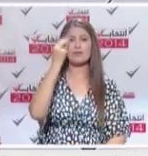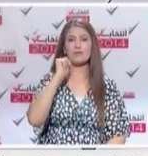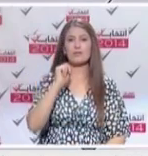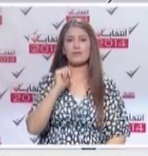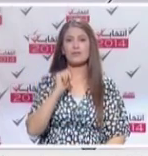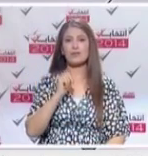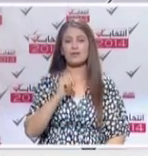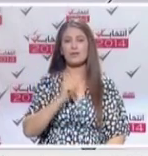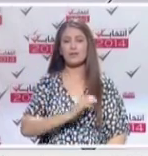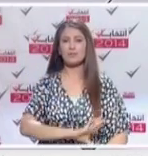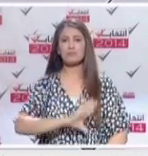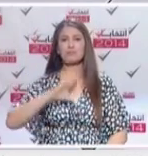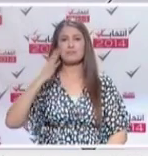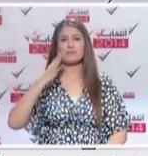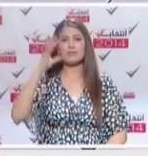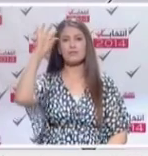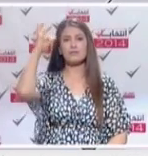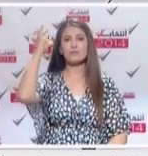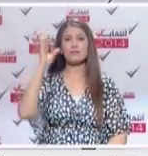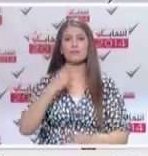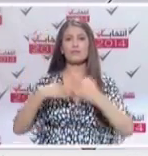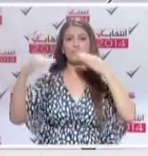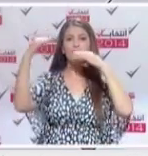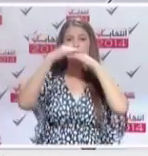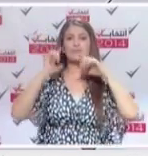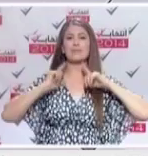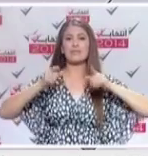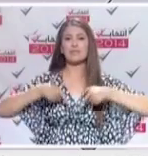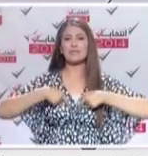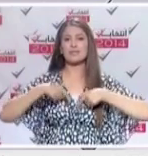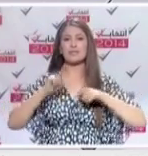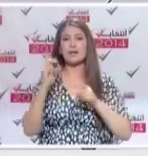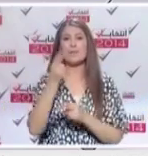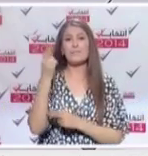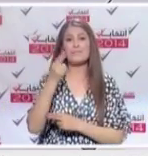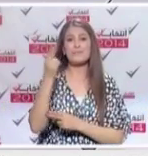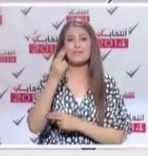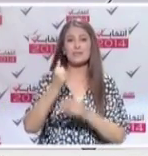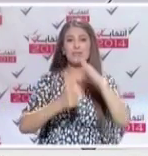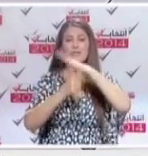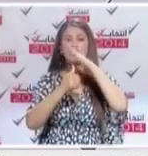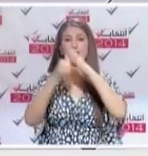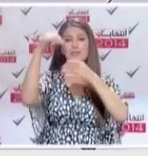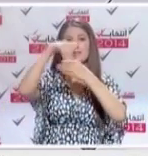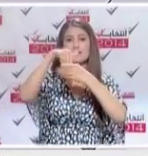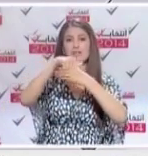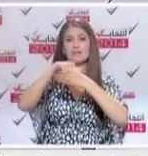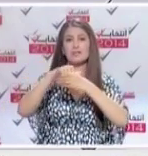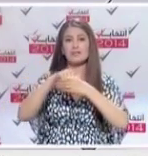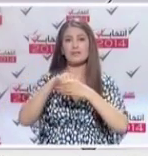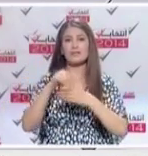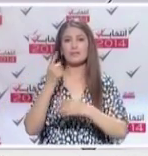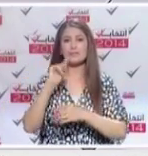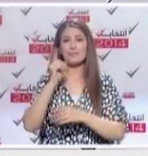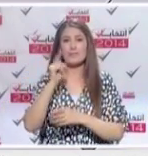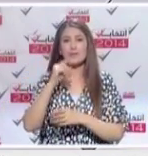الدولية لا يجب أن يصعد إلى سدة الحكم في تونس رجل بلا مستوى الأخلاقي بلا مستوى علمي بلا مستوى وظيفي يجب